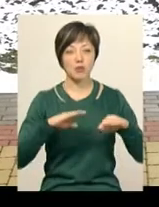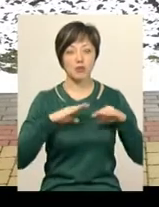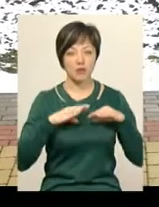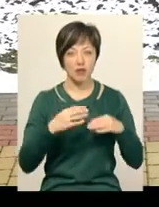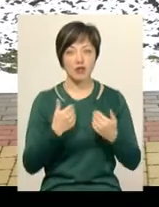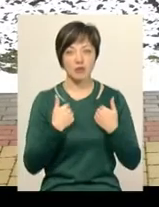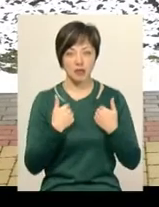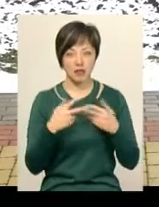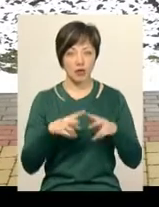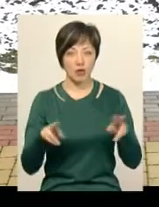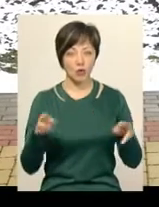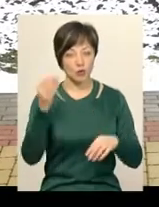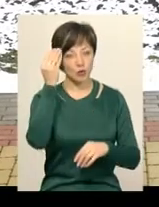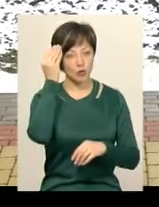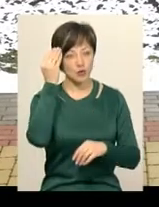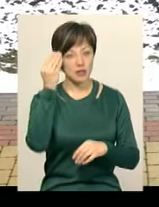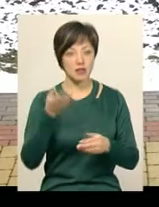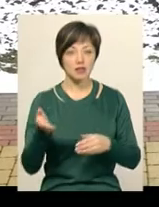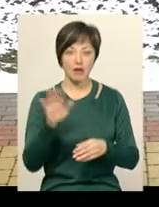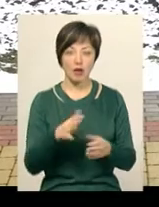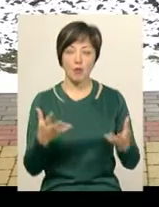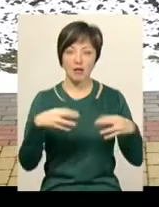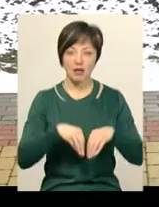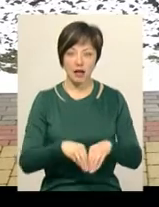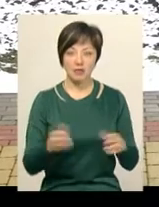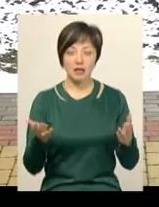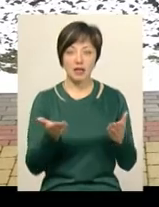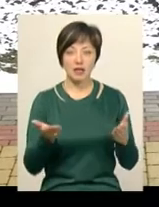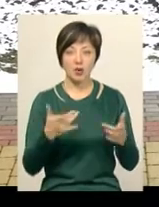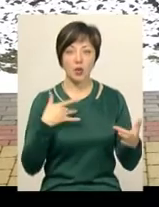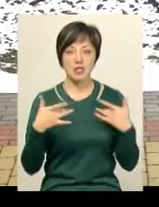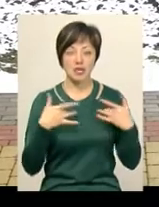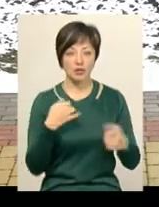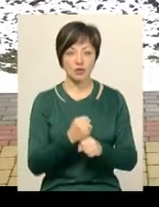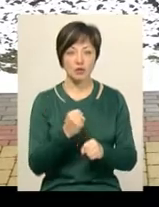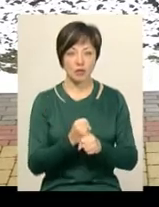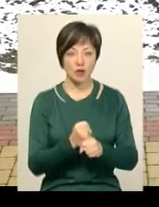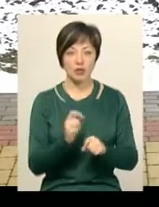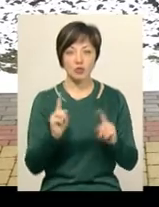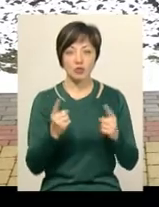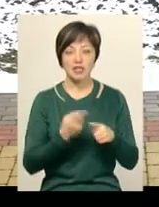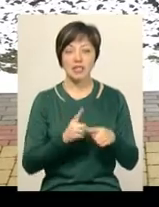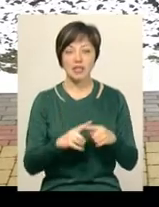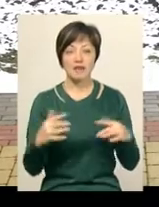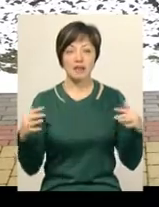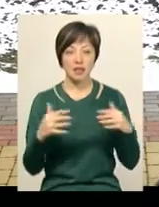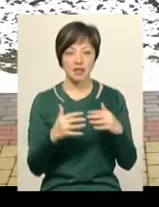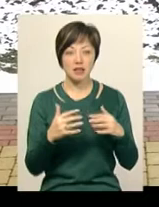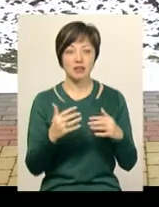однодумці, давай об'єднаємося, якісь хоча б концерти зробимо, тому що на цій війні,